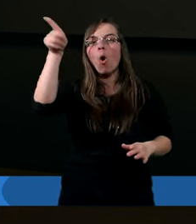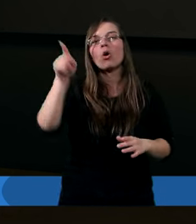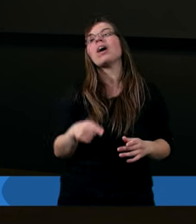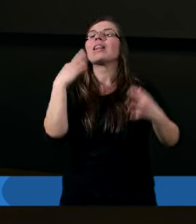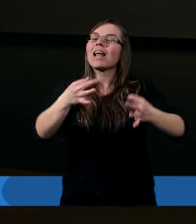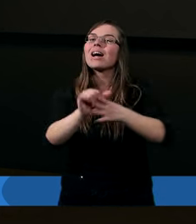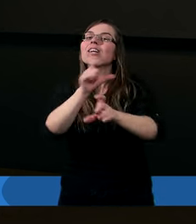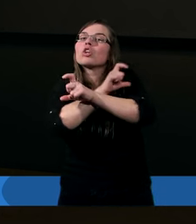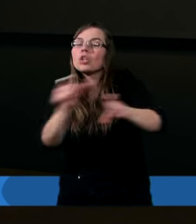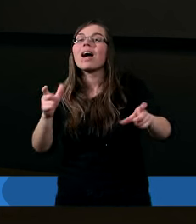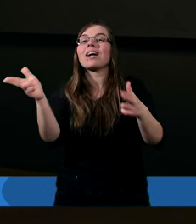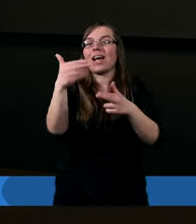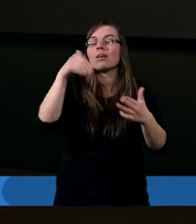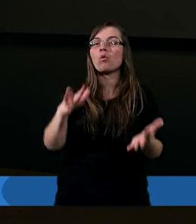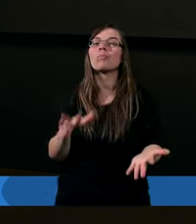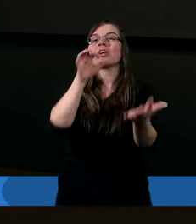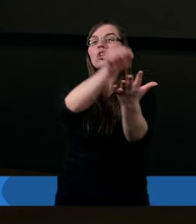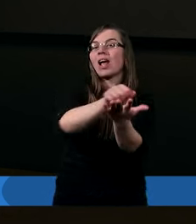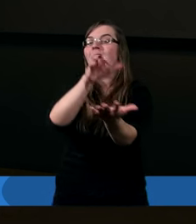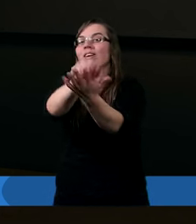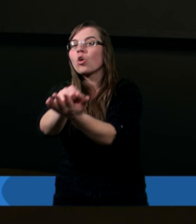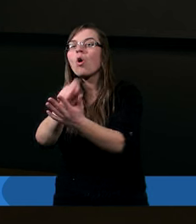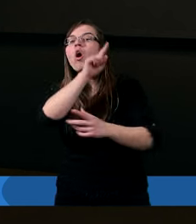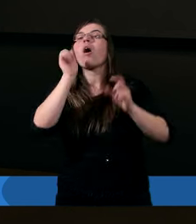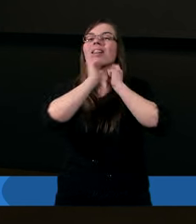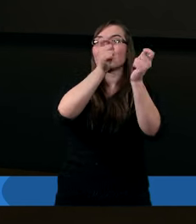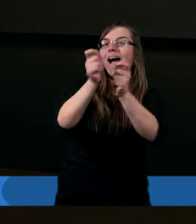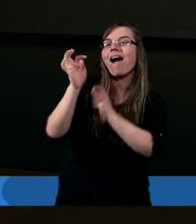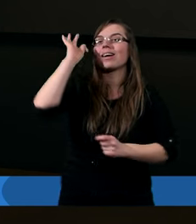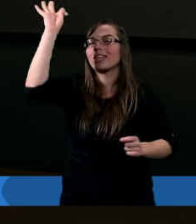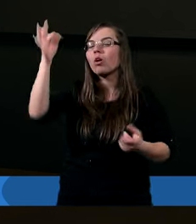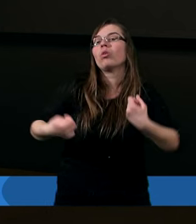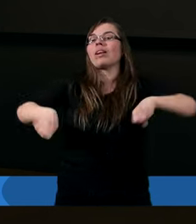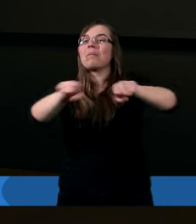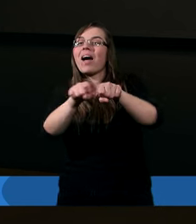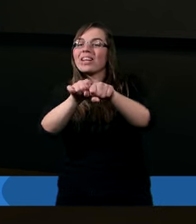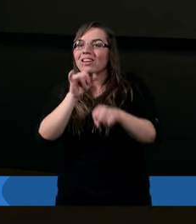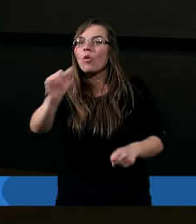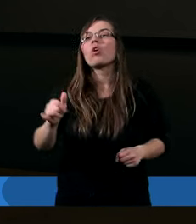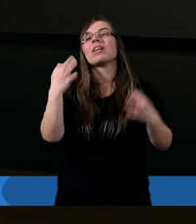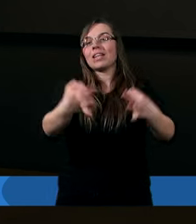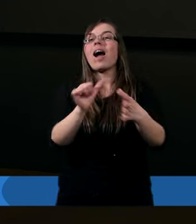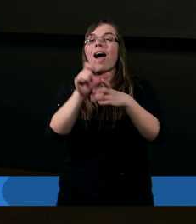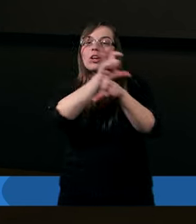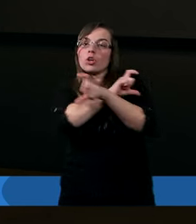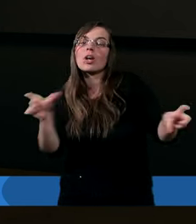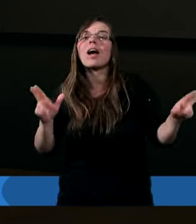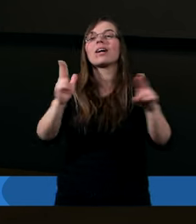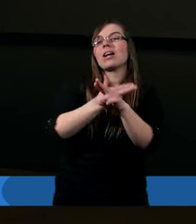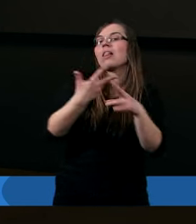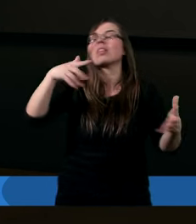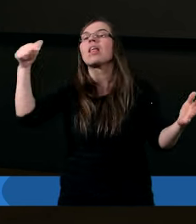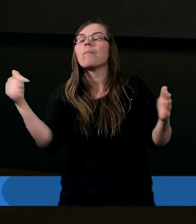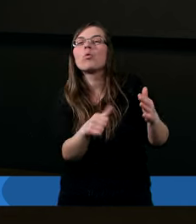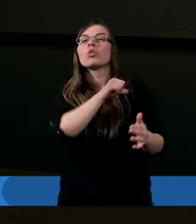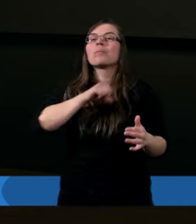Teraz jest czas, kiedy możemy sięgnąć po dar Jego sprawiedliwości. Teraz jest czas, kiedy